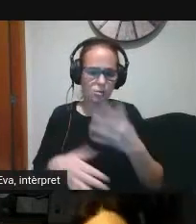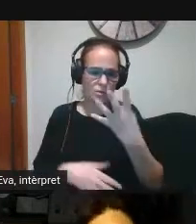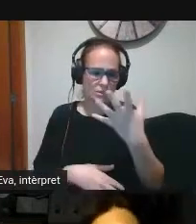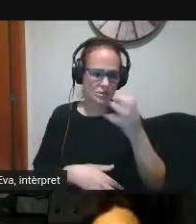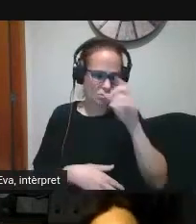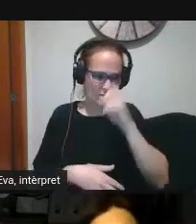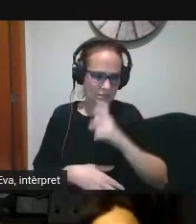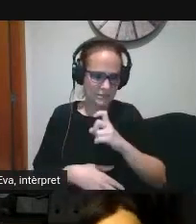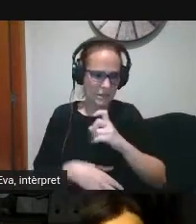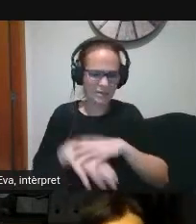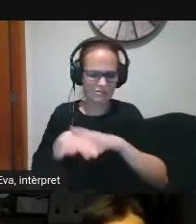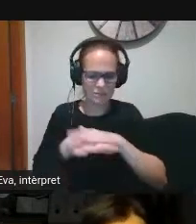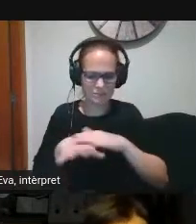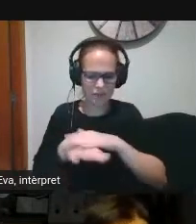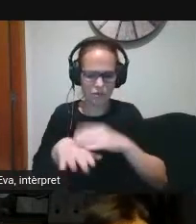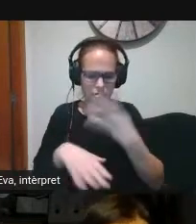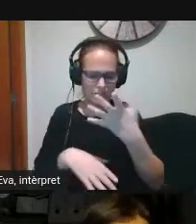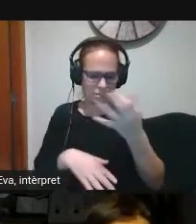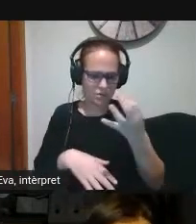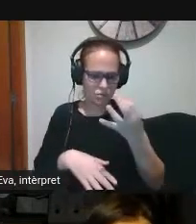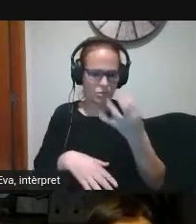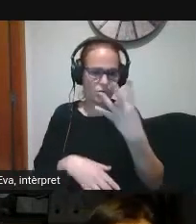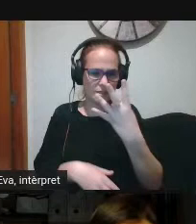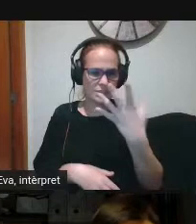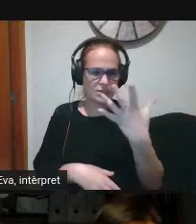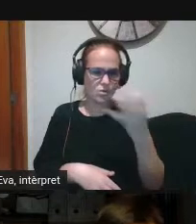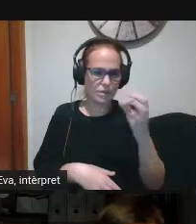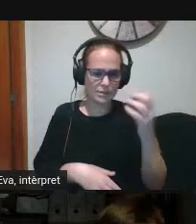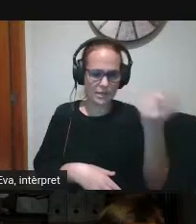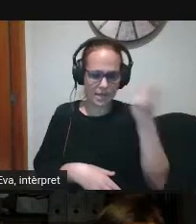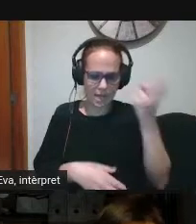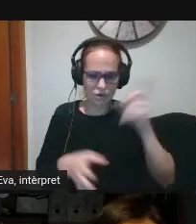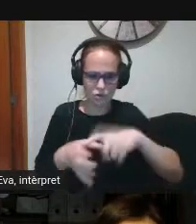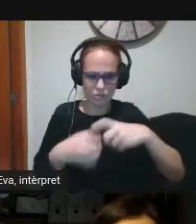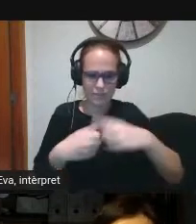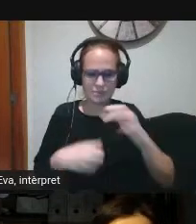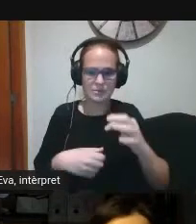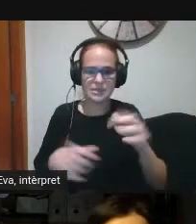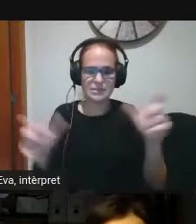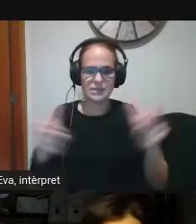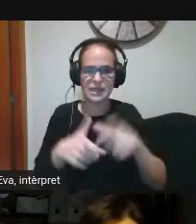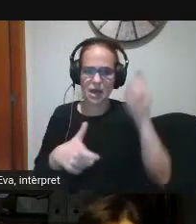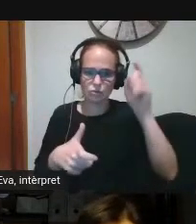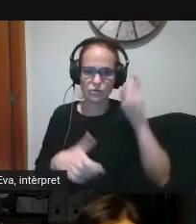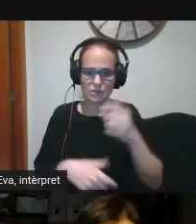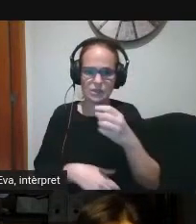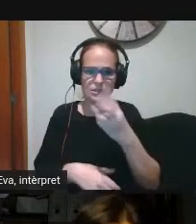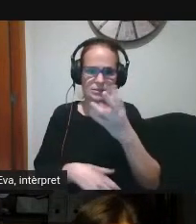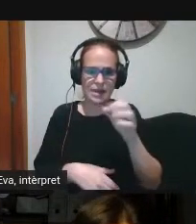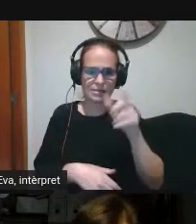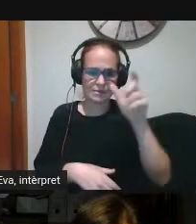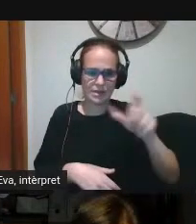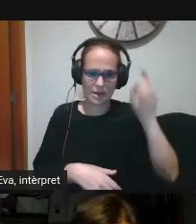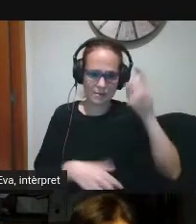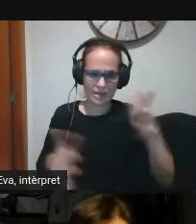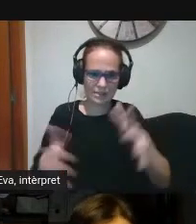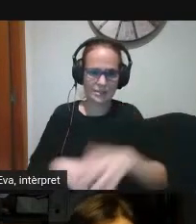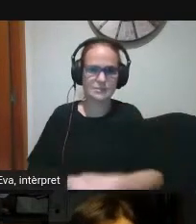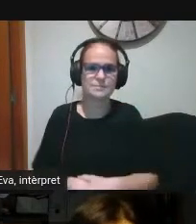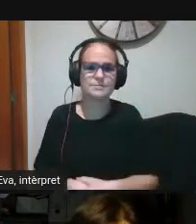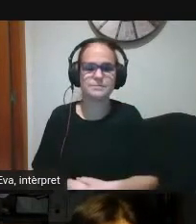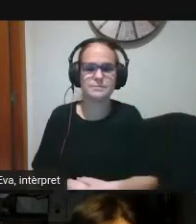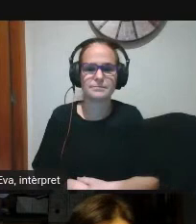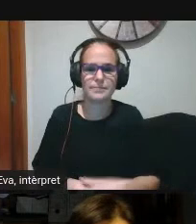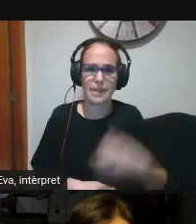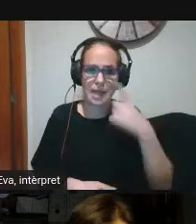i el clausten el formen uns 30 mestres a veure nosaltres des